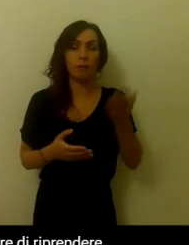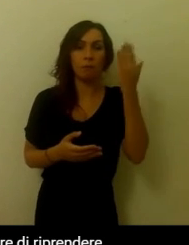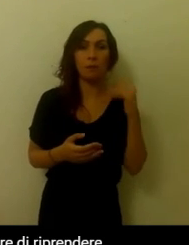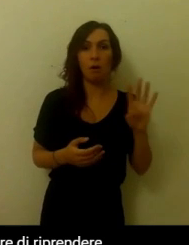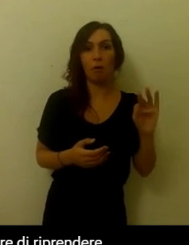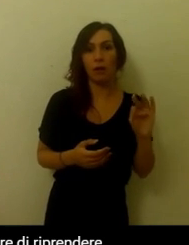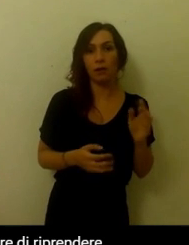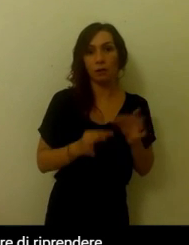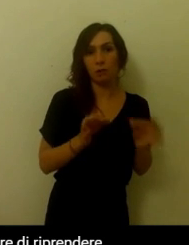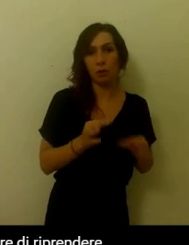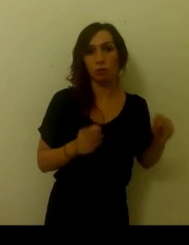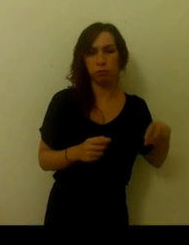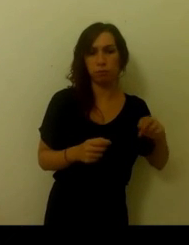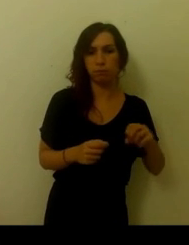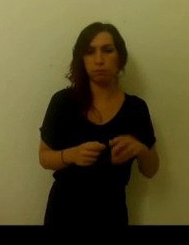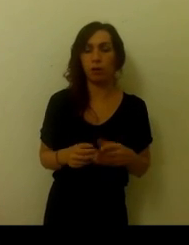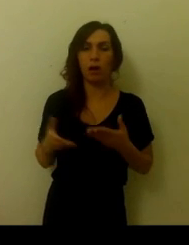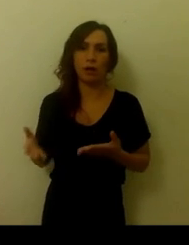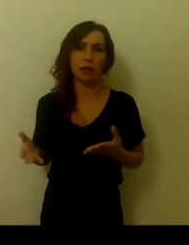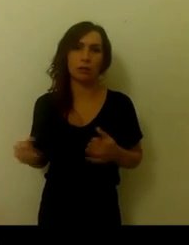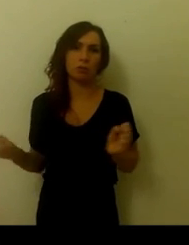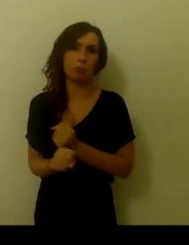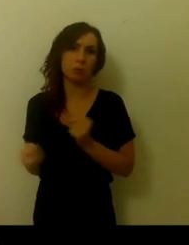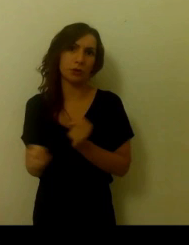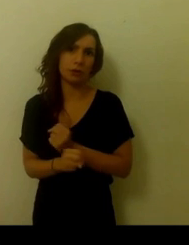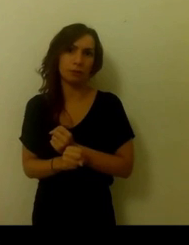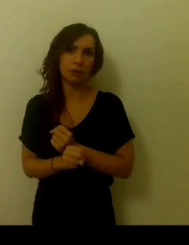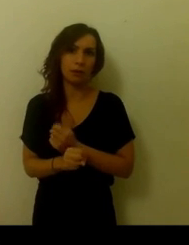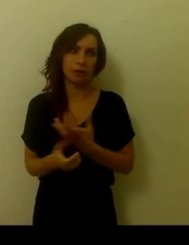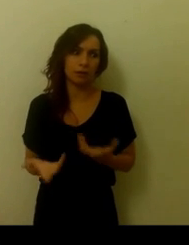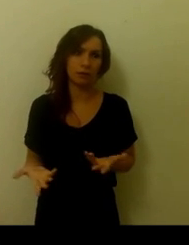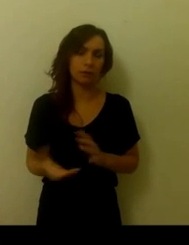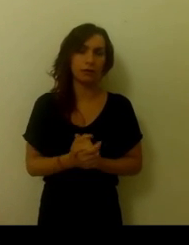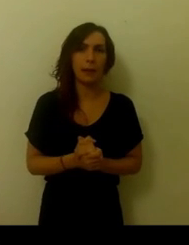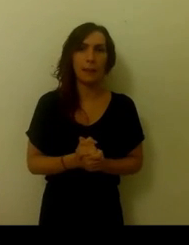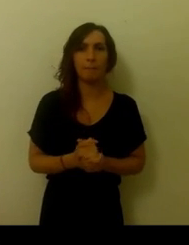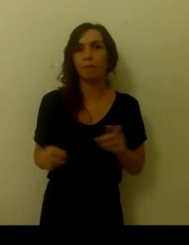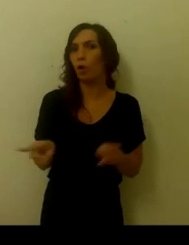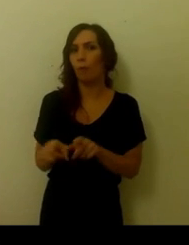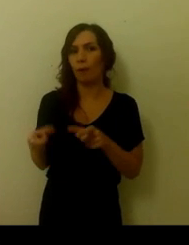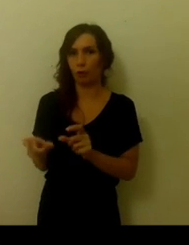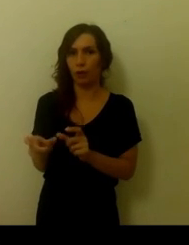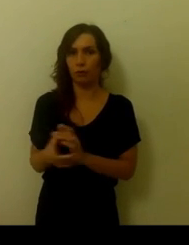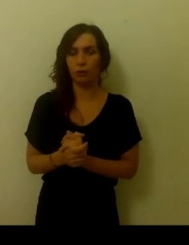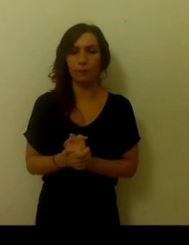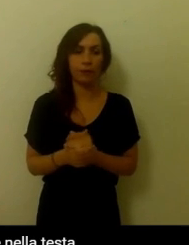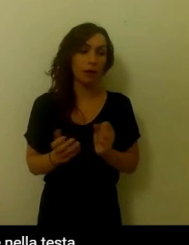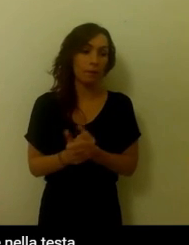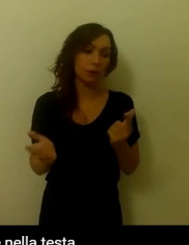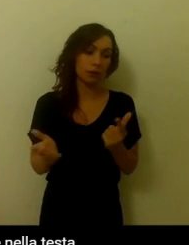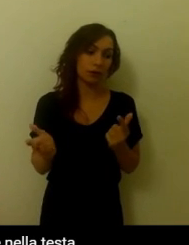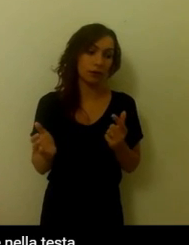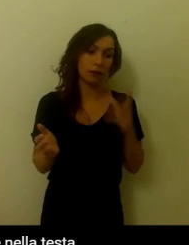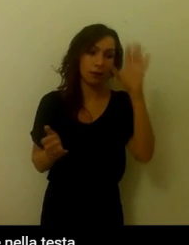pensare di riprendere a 40. Esempio qua dopo il lockdown. Però è importante sapere, e i